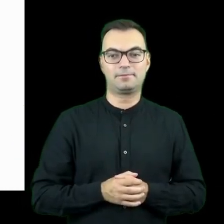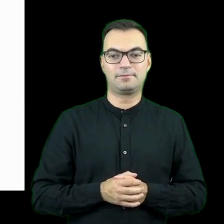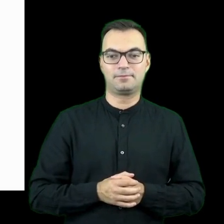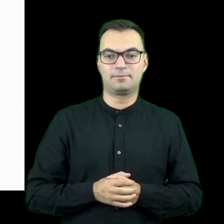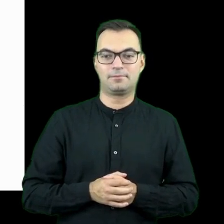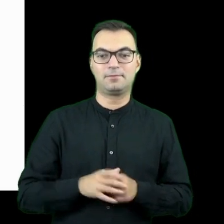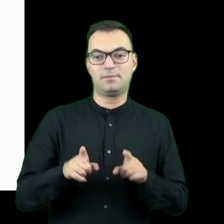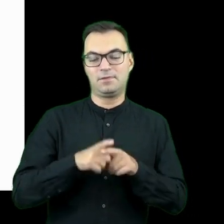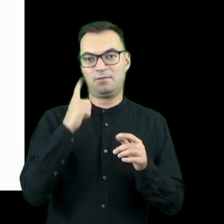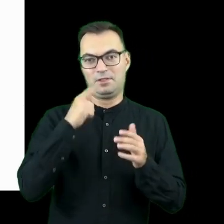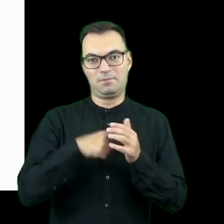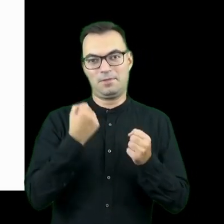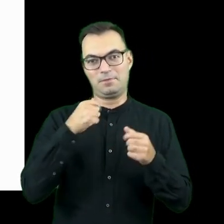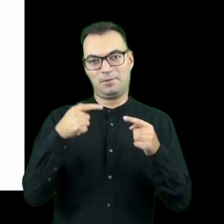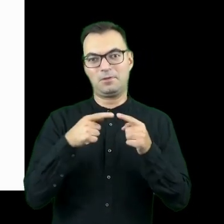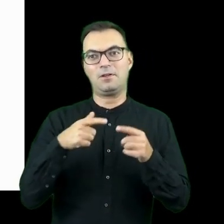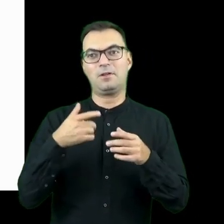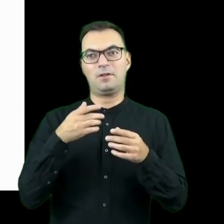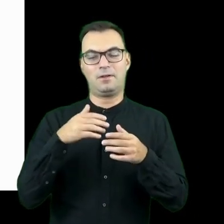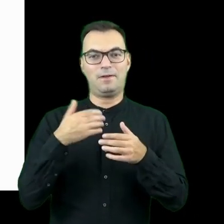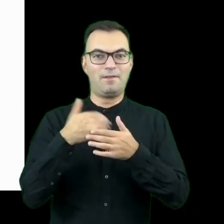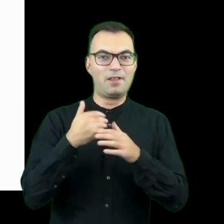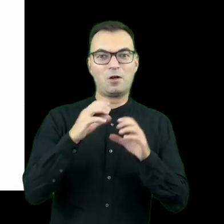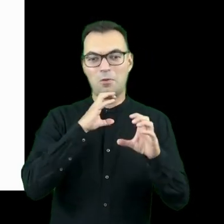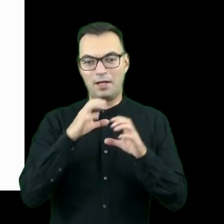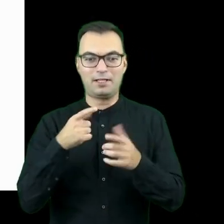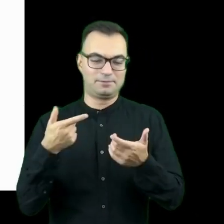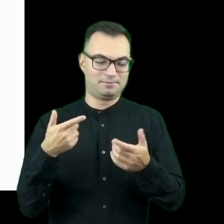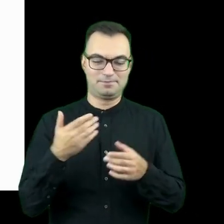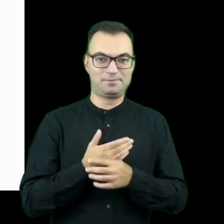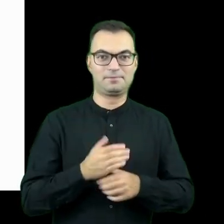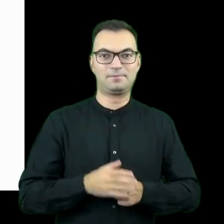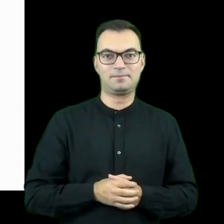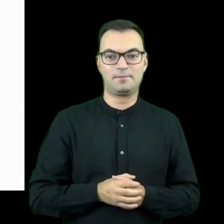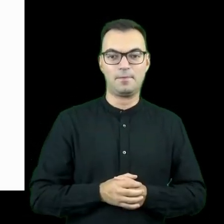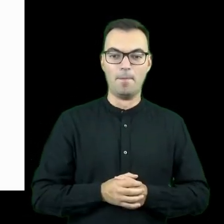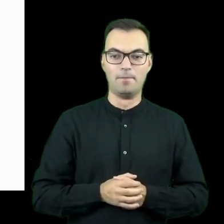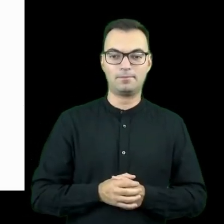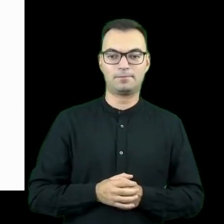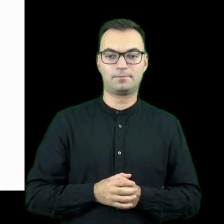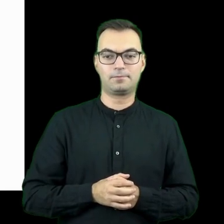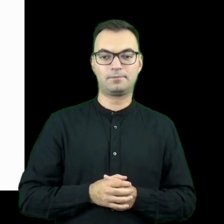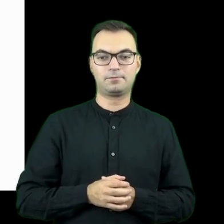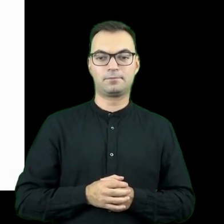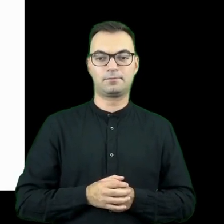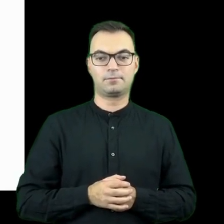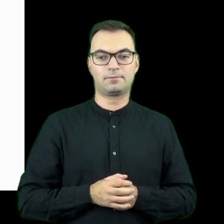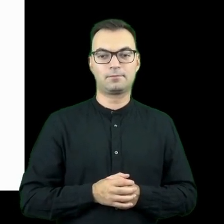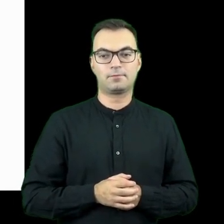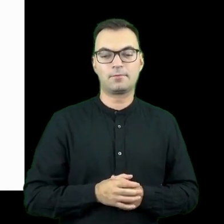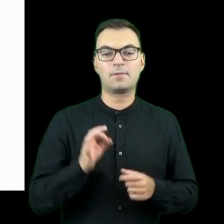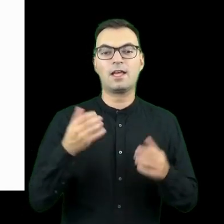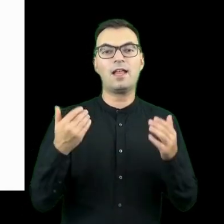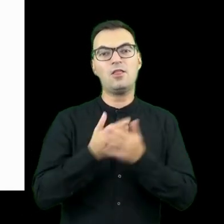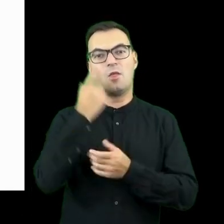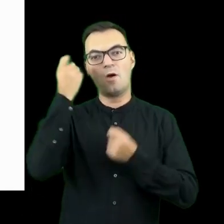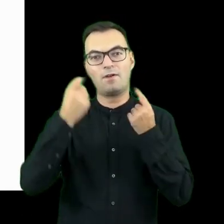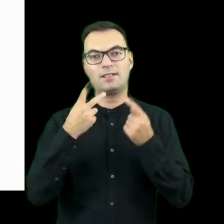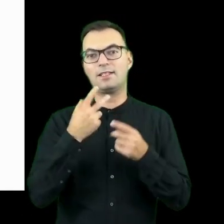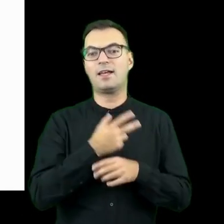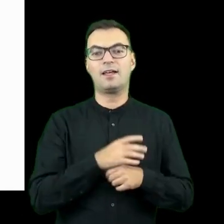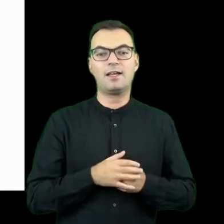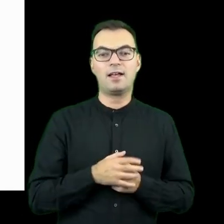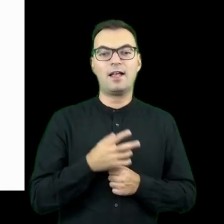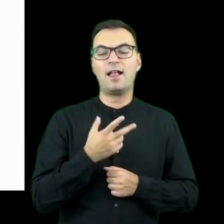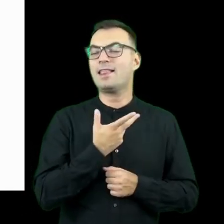firmą, która jest chyba najbardziej popularnym produktem tego typu. Dobra, no i jak masz to do innowacji niekomercyjnych, bo oczywiście te